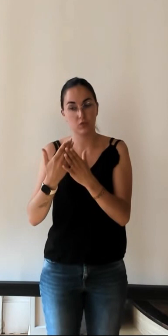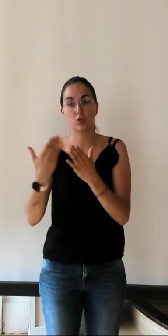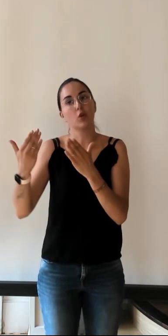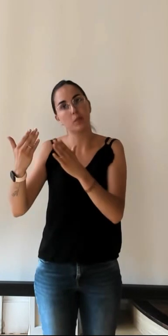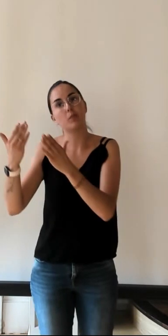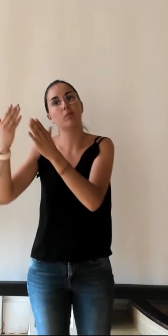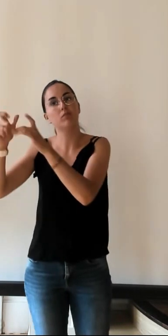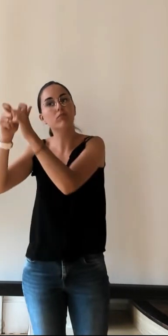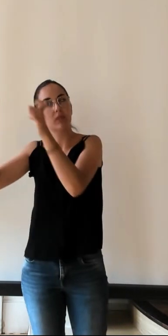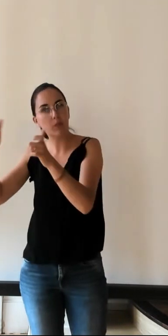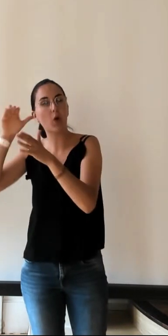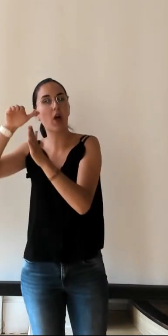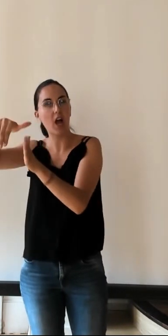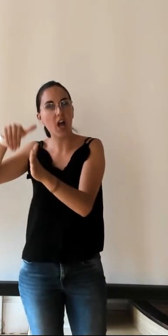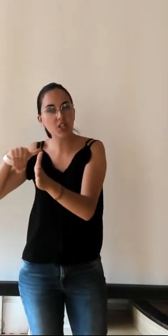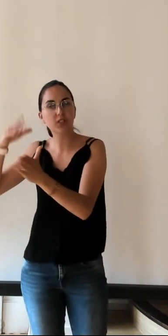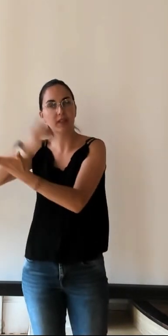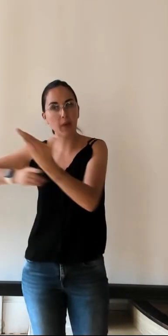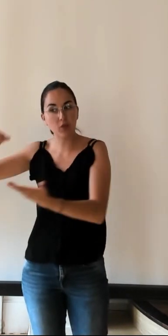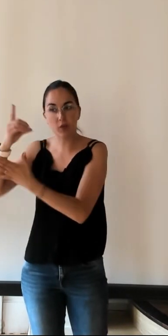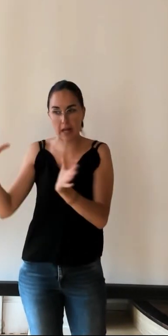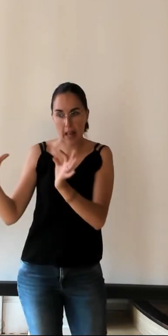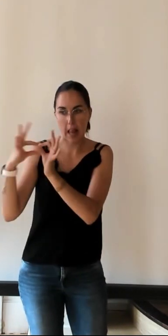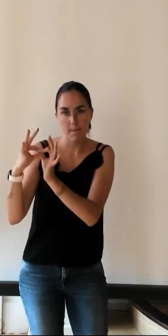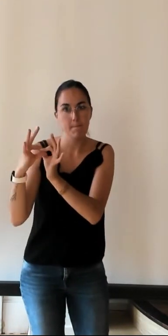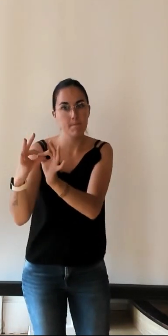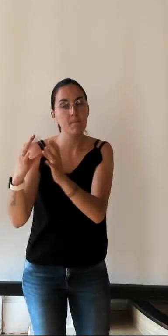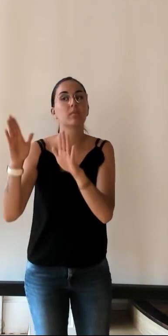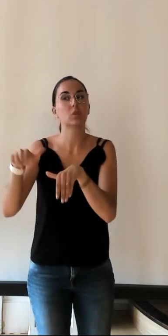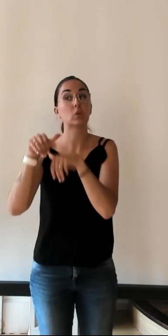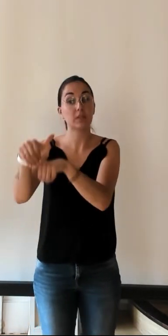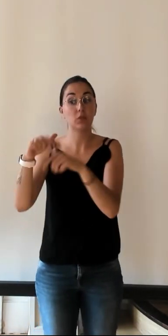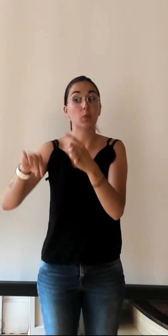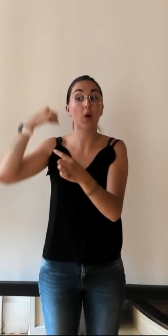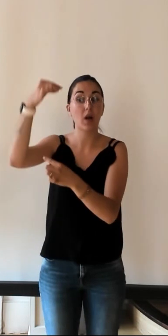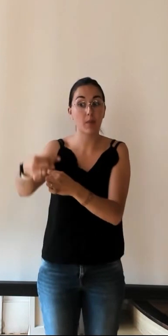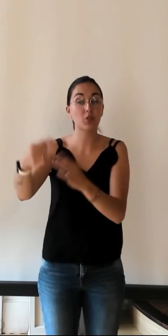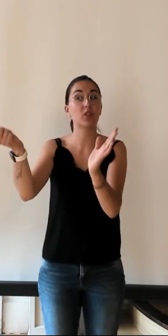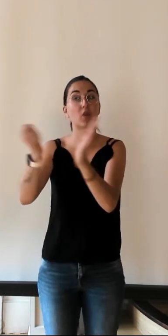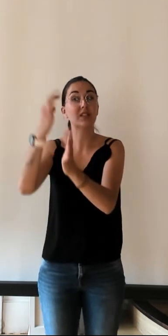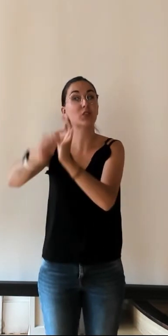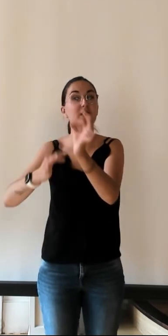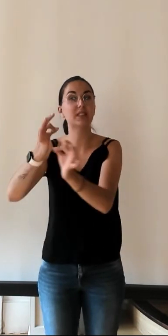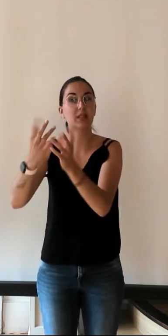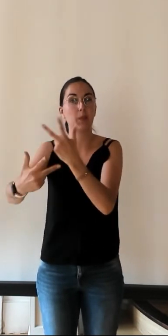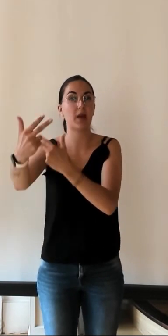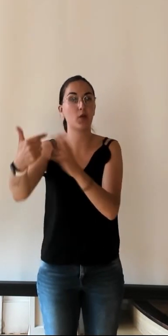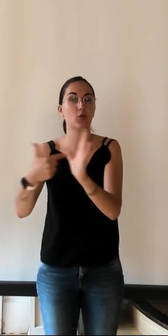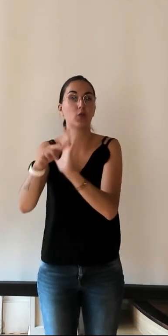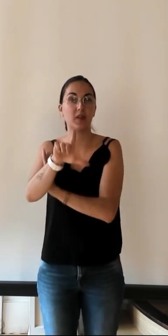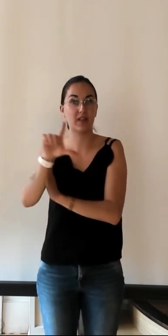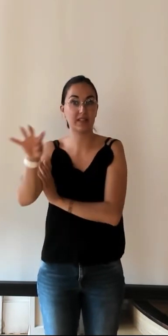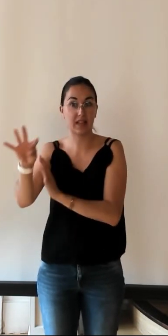départementales d'André-Loire, puisque la conférence qui débutera le cycle de 2024, ce sera une collègue des archives